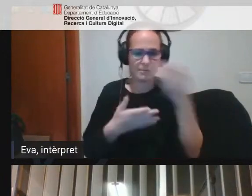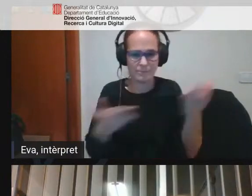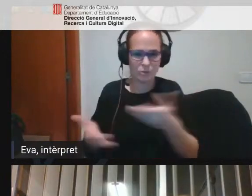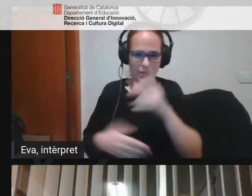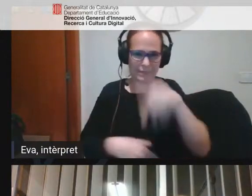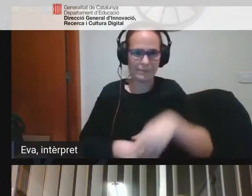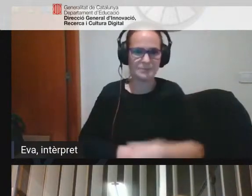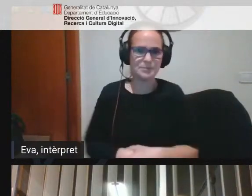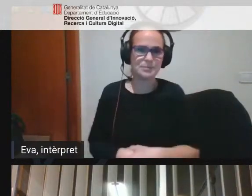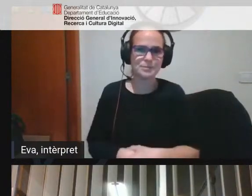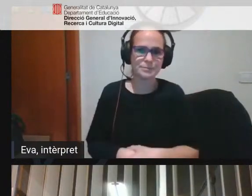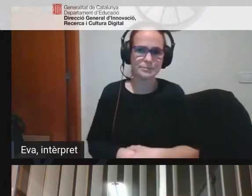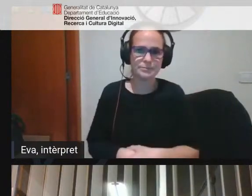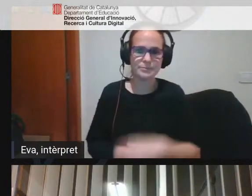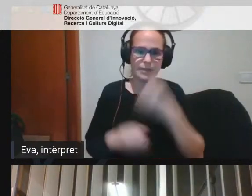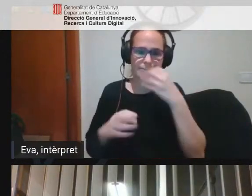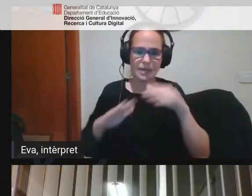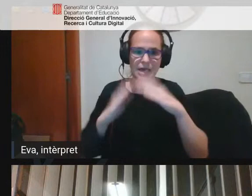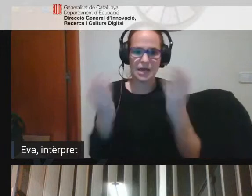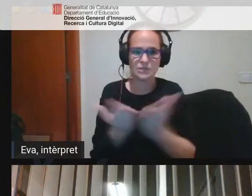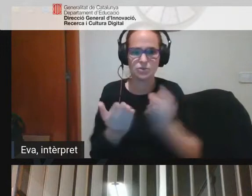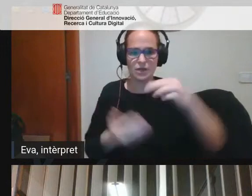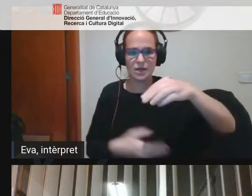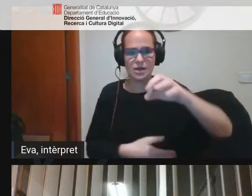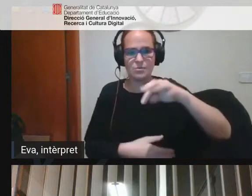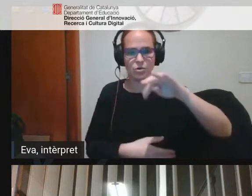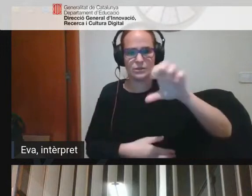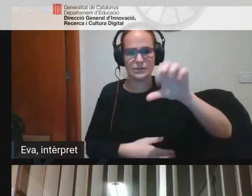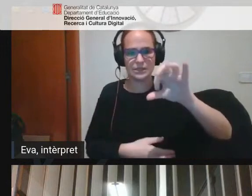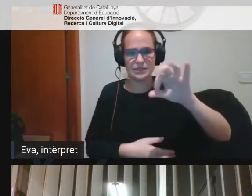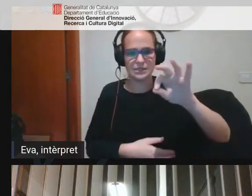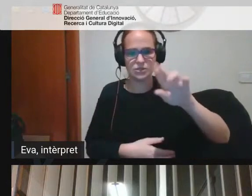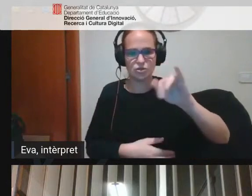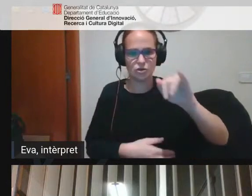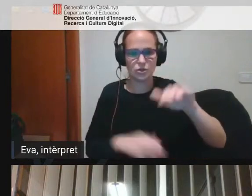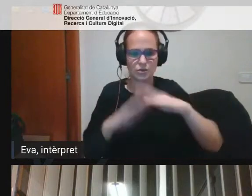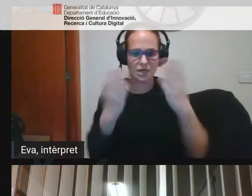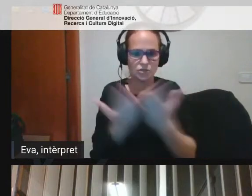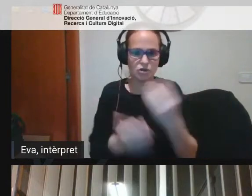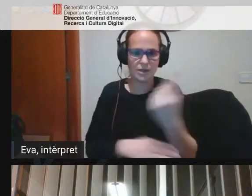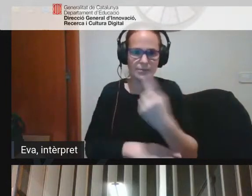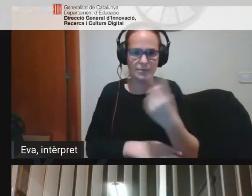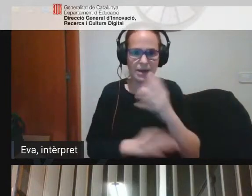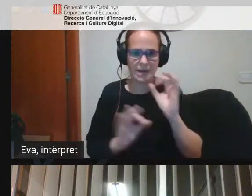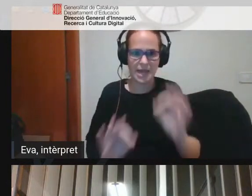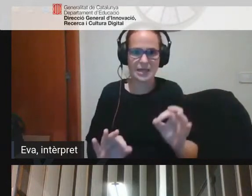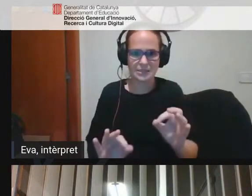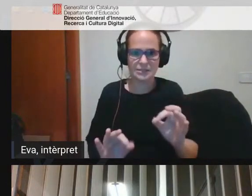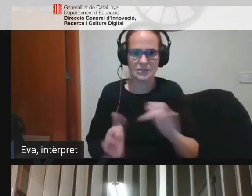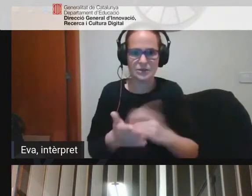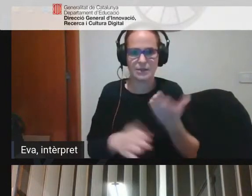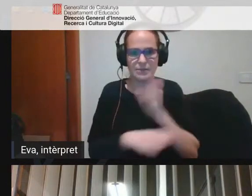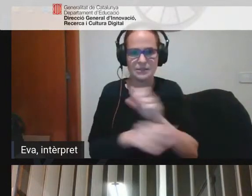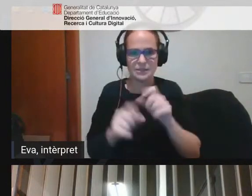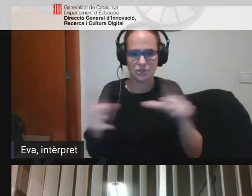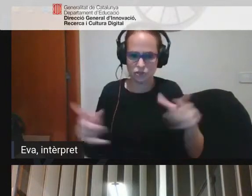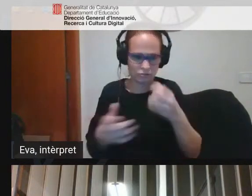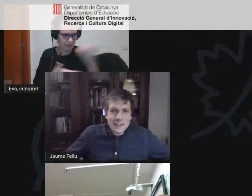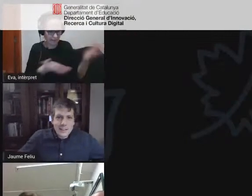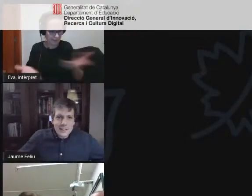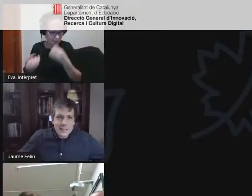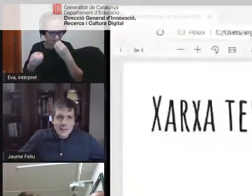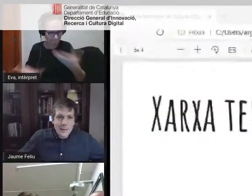i el mateix bé l'escola Montessori també és una escola primària i llavors també hi una presentació ens endavant vinga